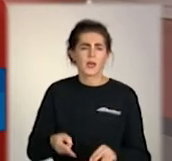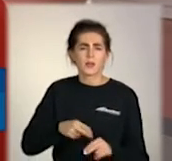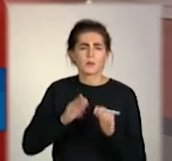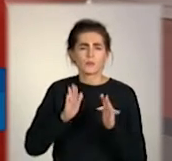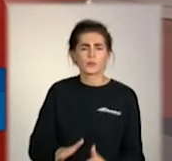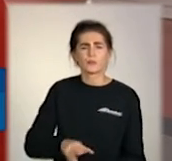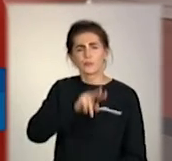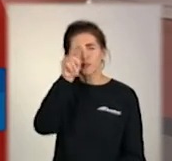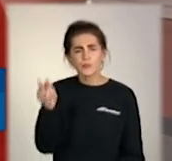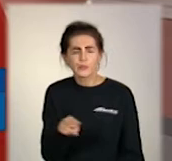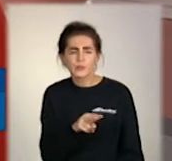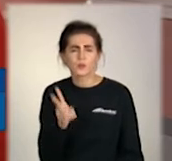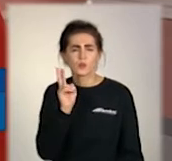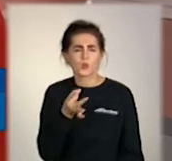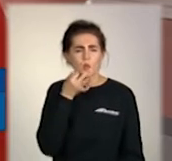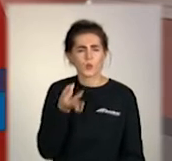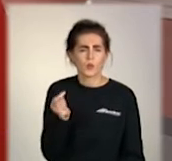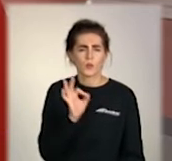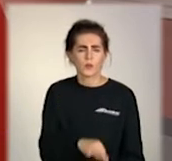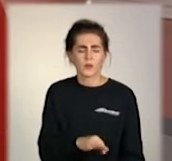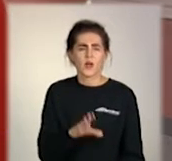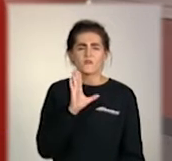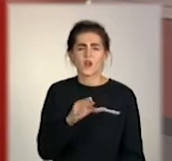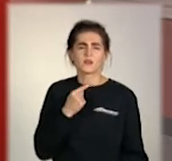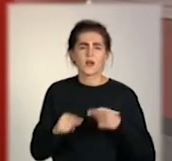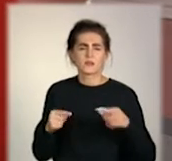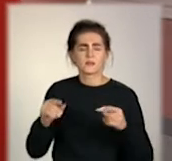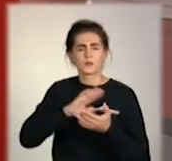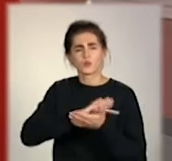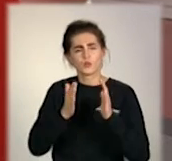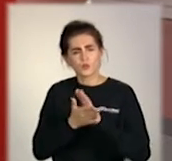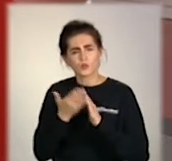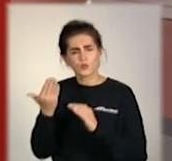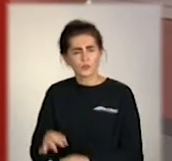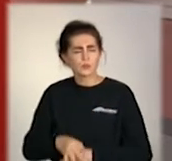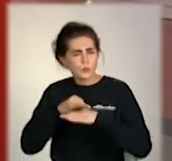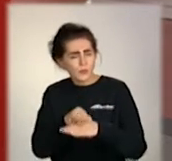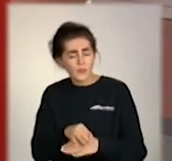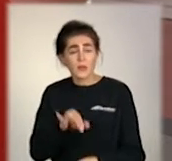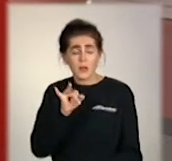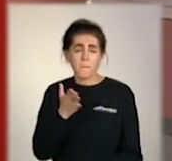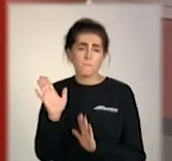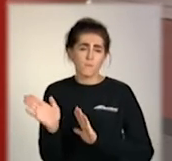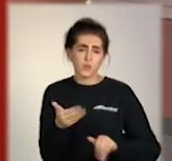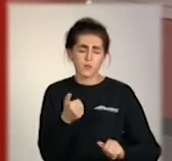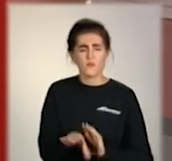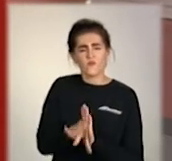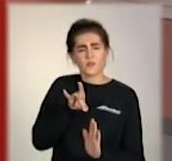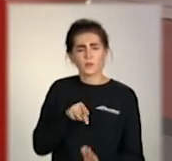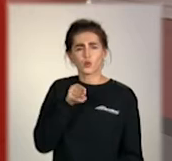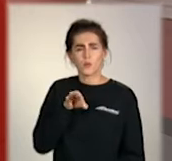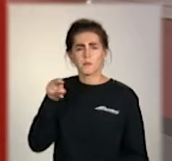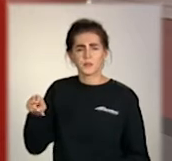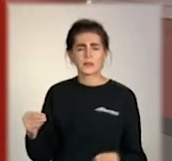оцінювати ментори, вводити їх в різну ситуацію. І після цього виберуть топ-10,